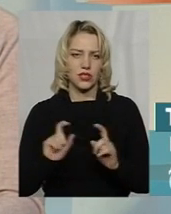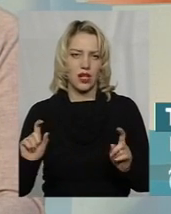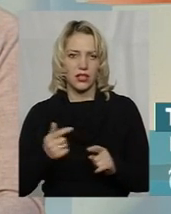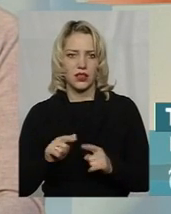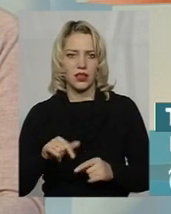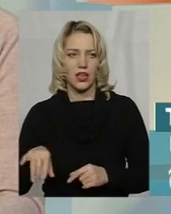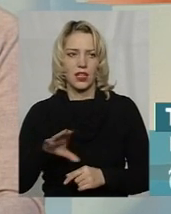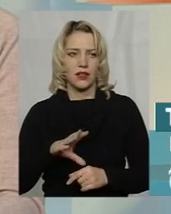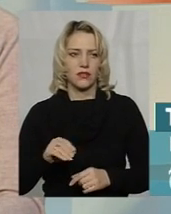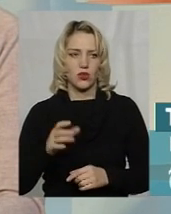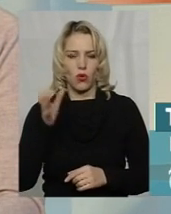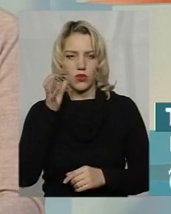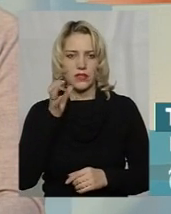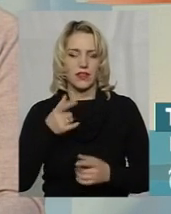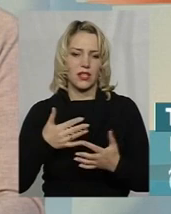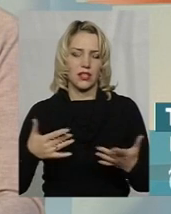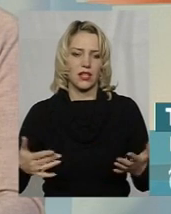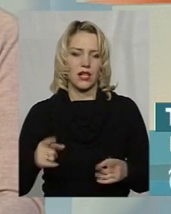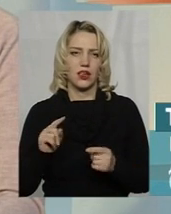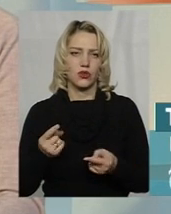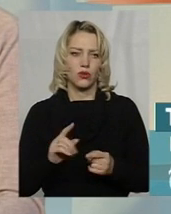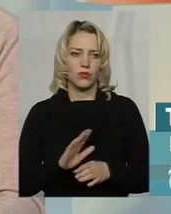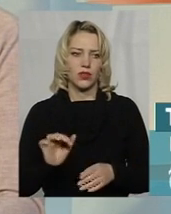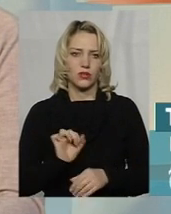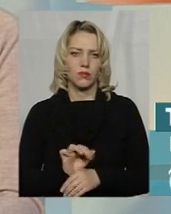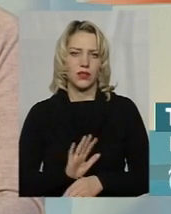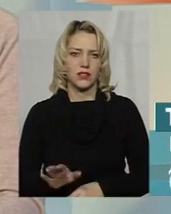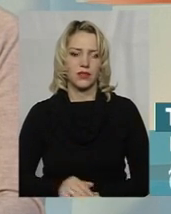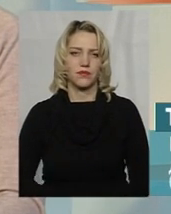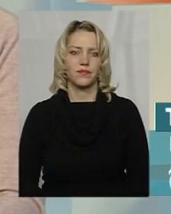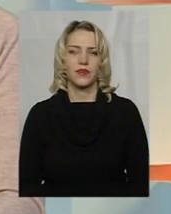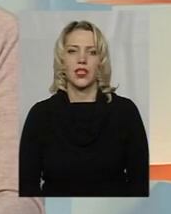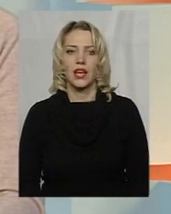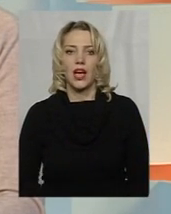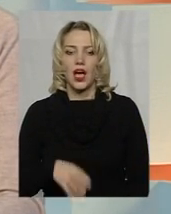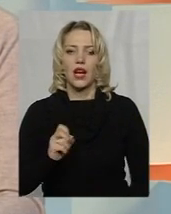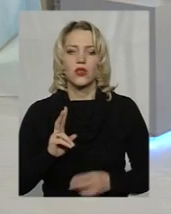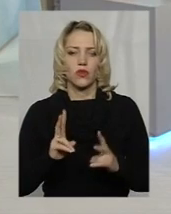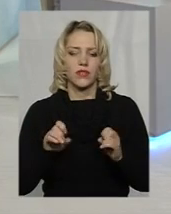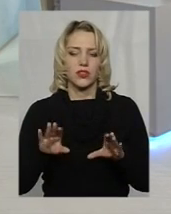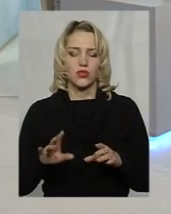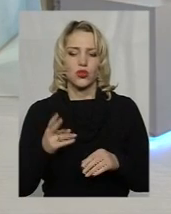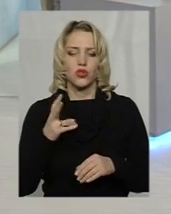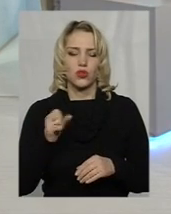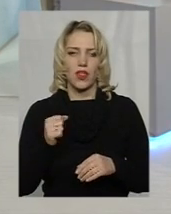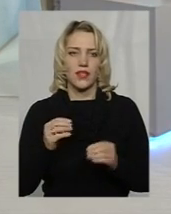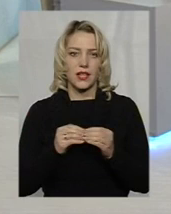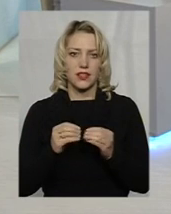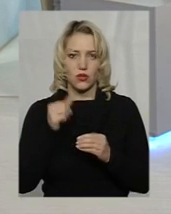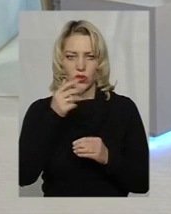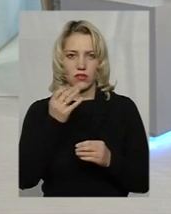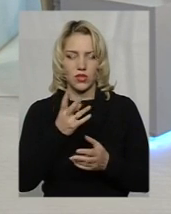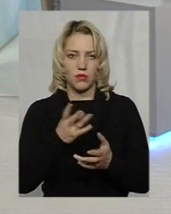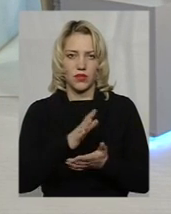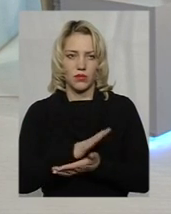заклади охорони здоров'я, освіти і так далі. Ну, не зупиниться. А хто вирішує, що на 10 років іще має